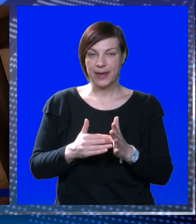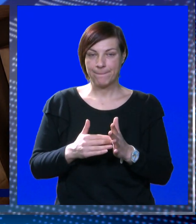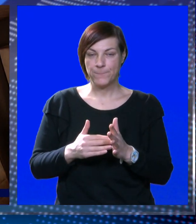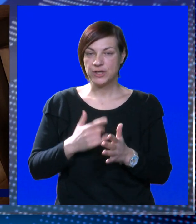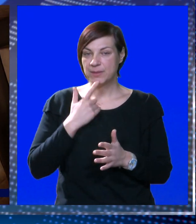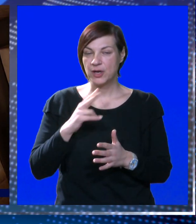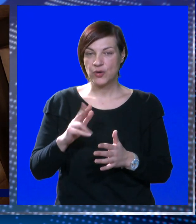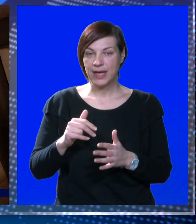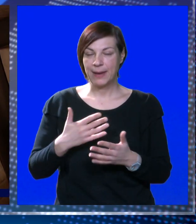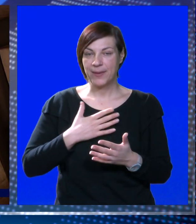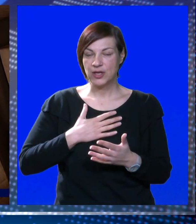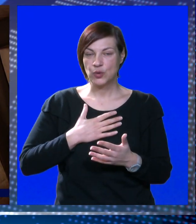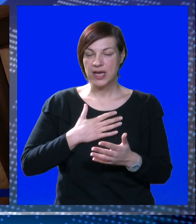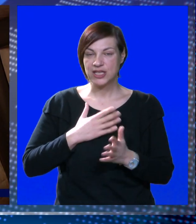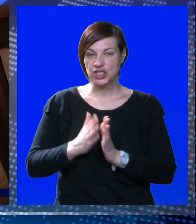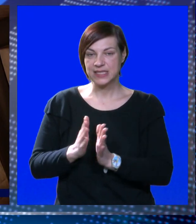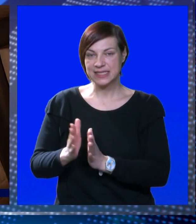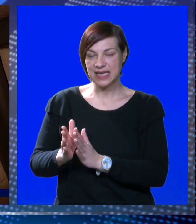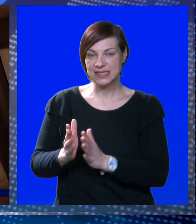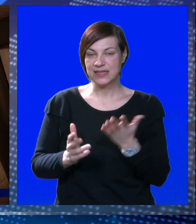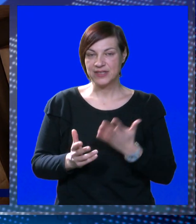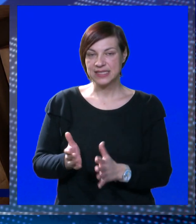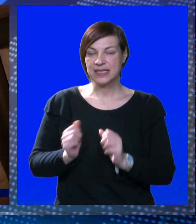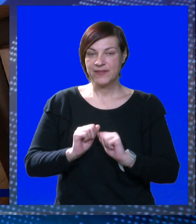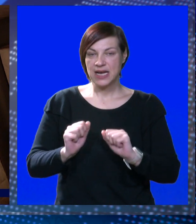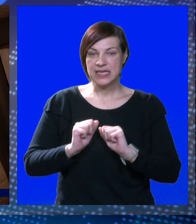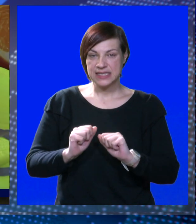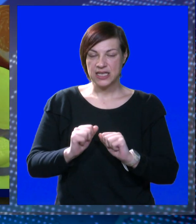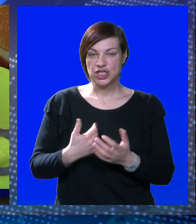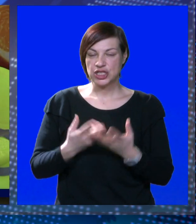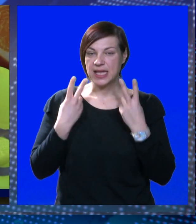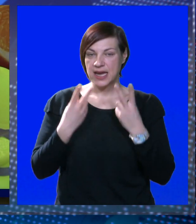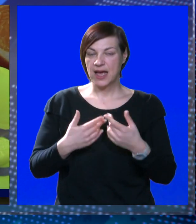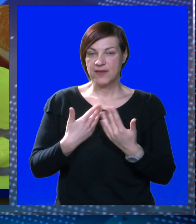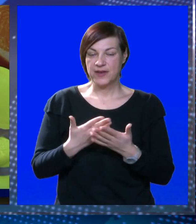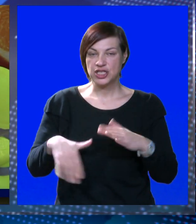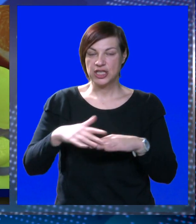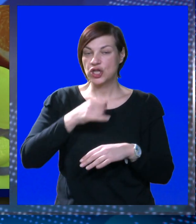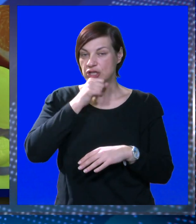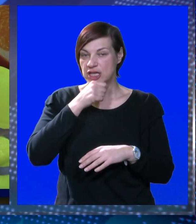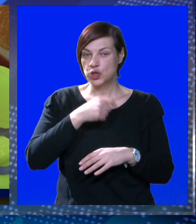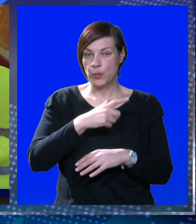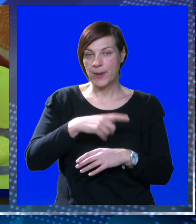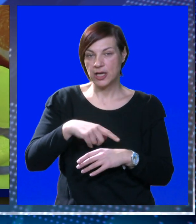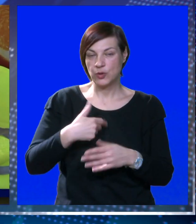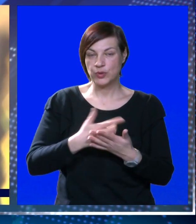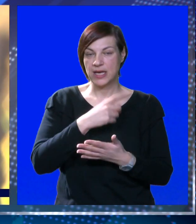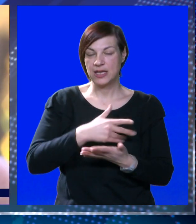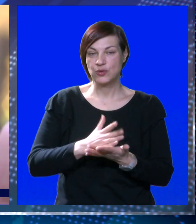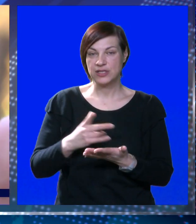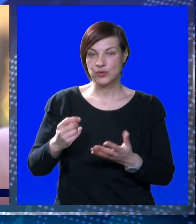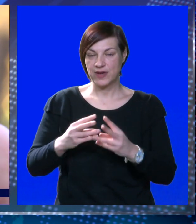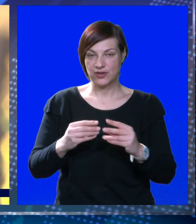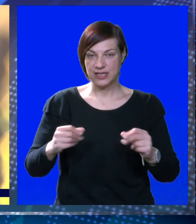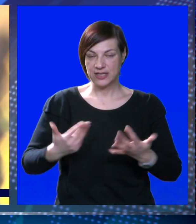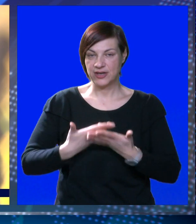potreba koje imaju te naše sastavnice civilne zaštite. Najvažniji su, dodaje Župan, ljudi, a ljudi